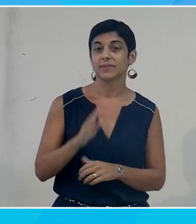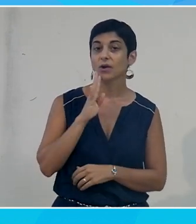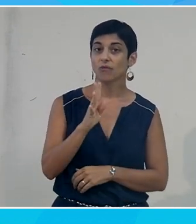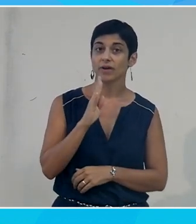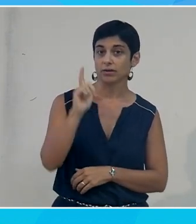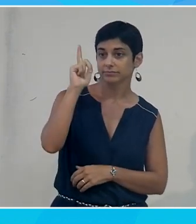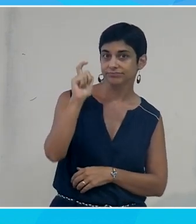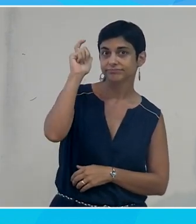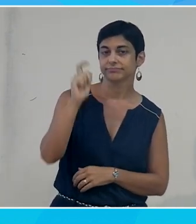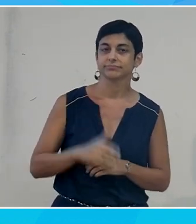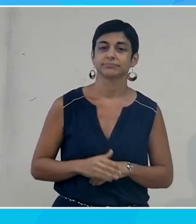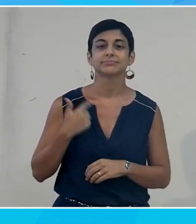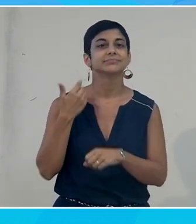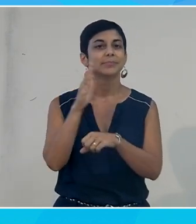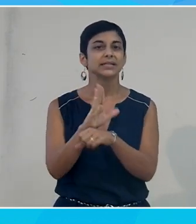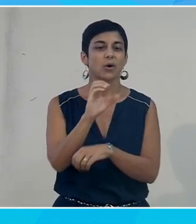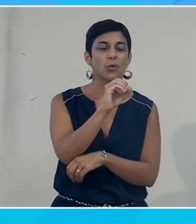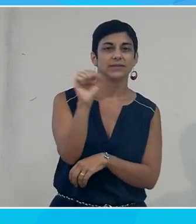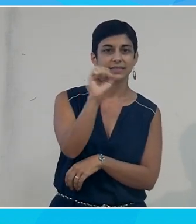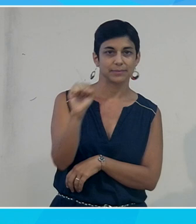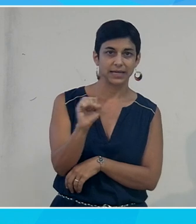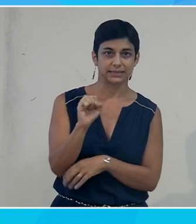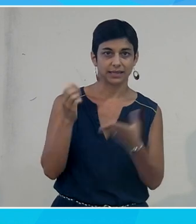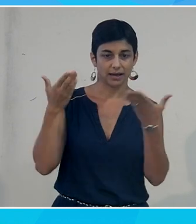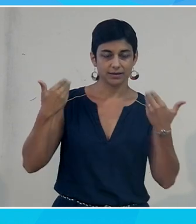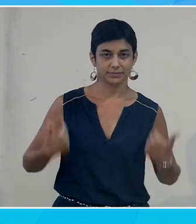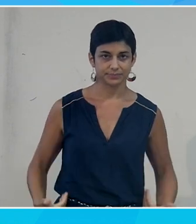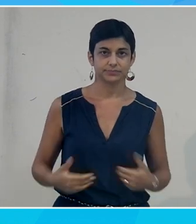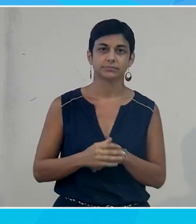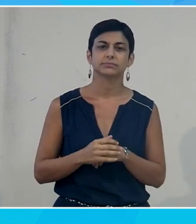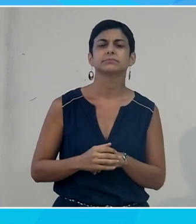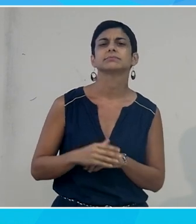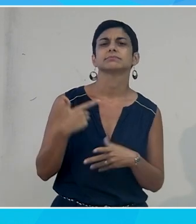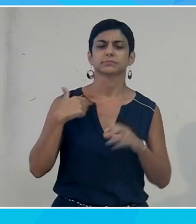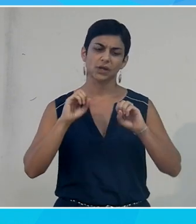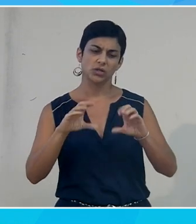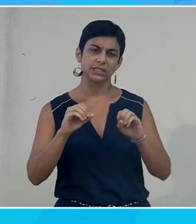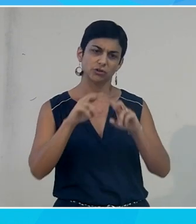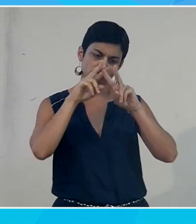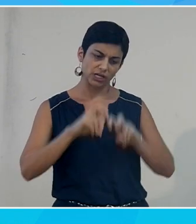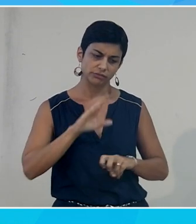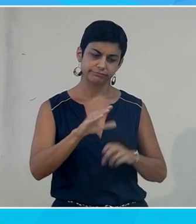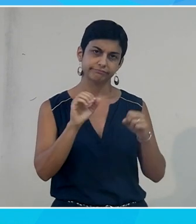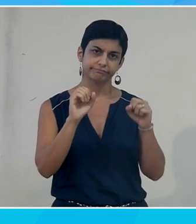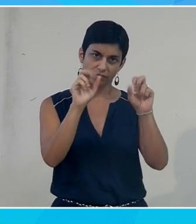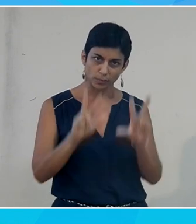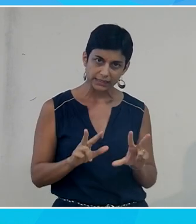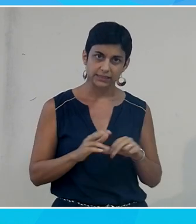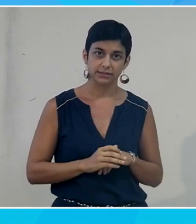de cette conférence. Je vais commencer par me présenter. Je m'appelle Olivier Sébastien. Je suis enseignant-chercheur en informatique, mais aujourd'hui, j